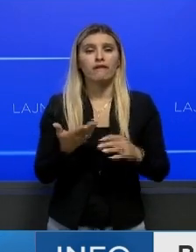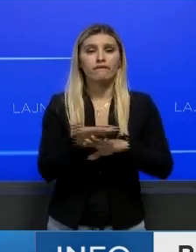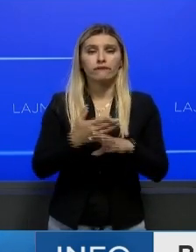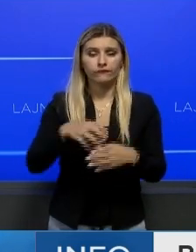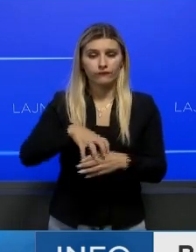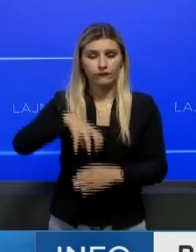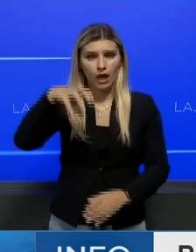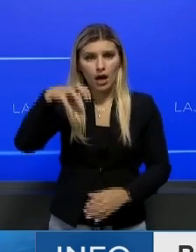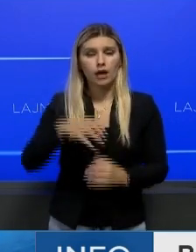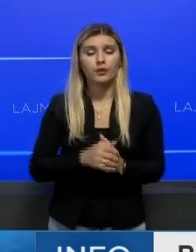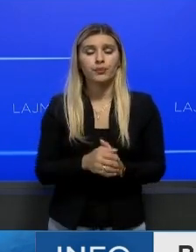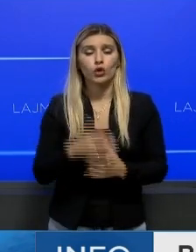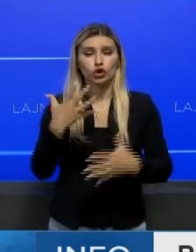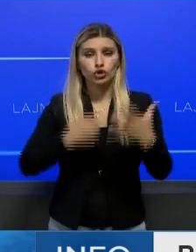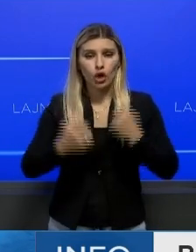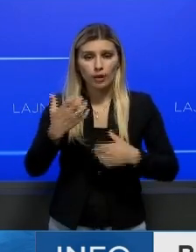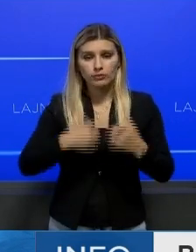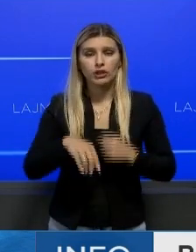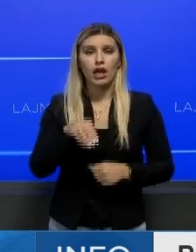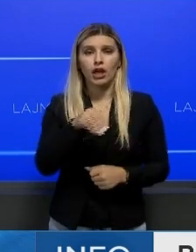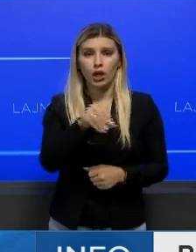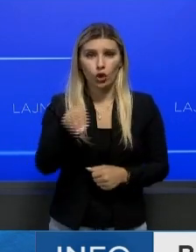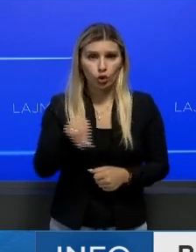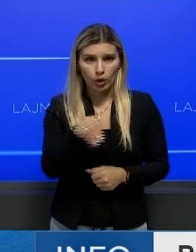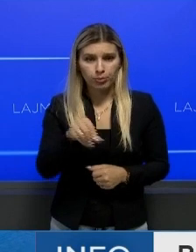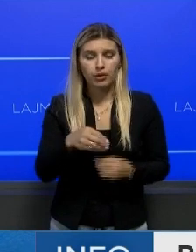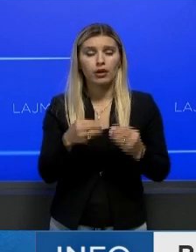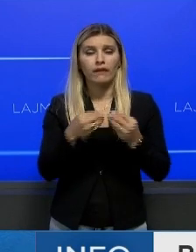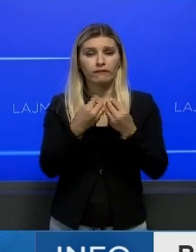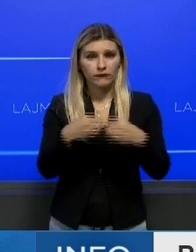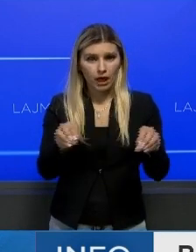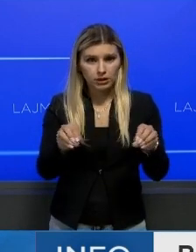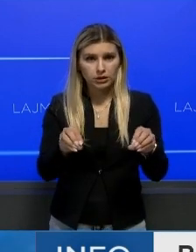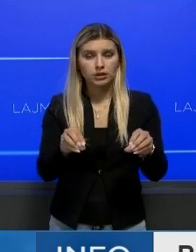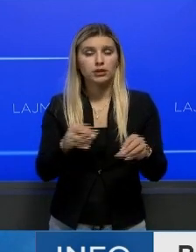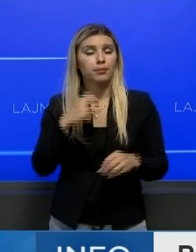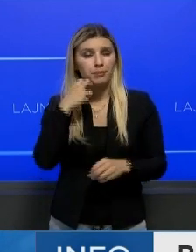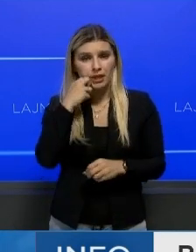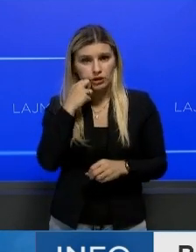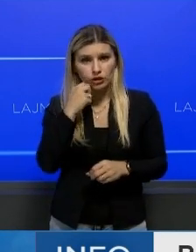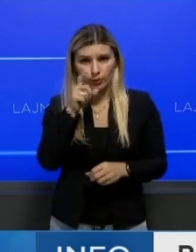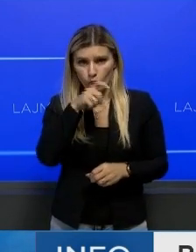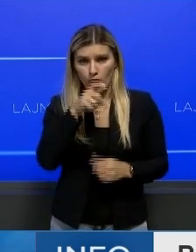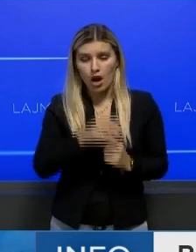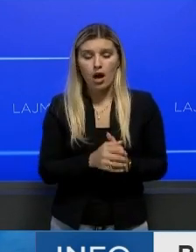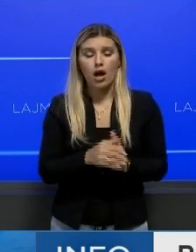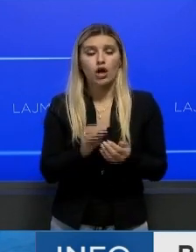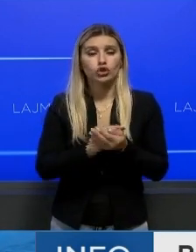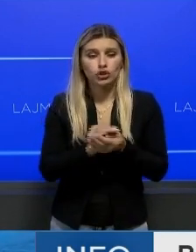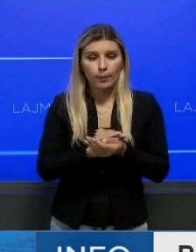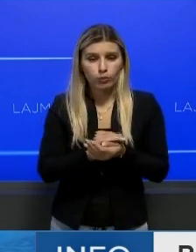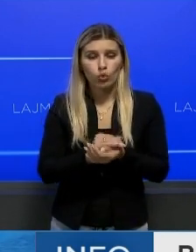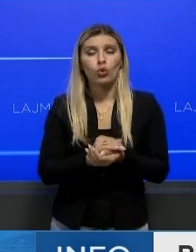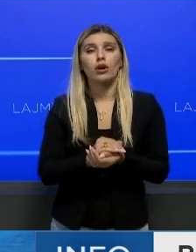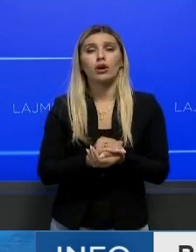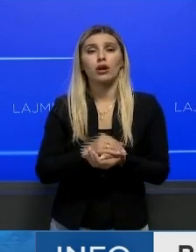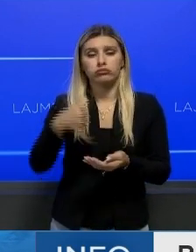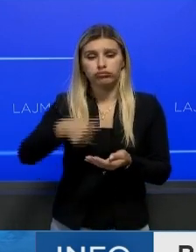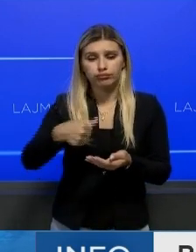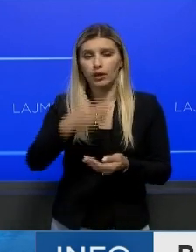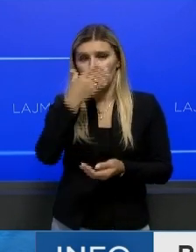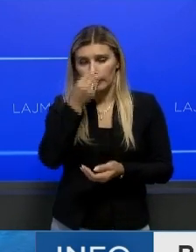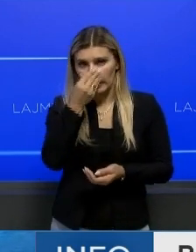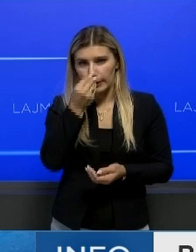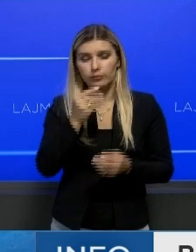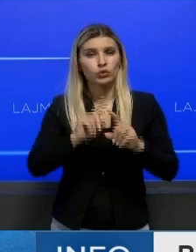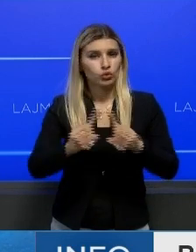djelit, qumshti, kripa e kuzhines, vezet, mishi, pulës, shëqeri, sapuni, detergenti dhe pecetat higjenike.